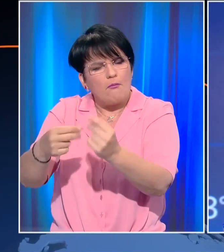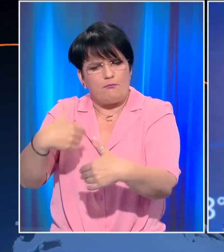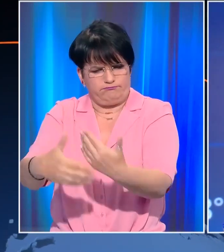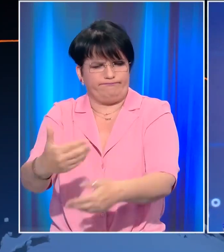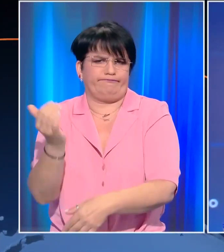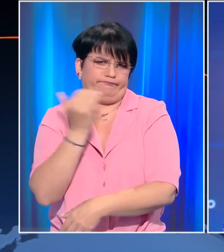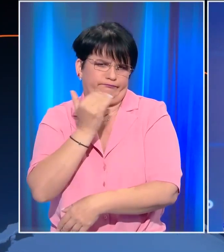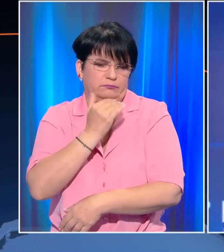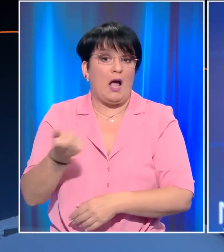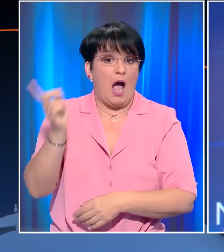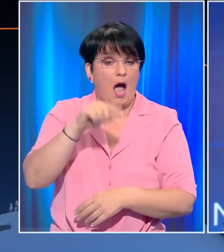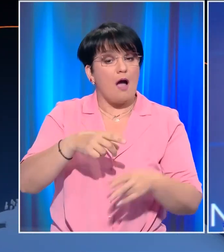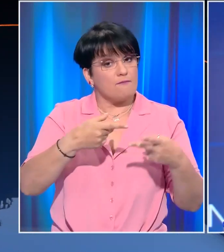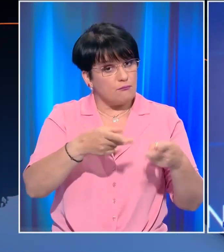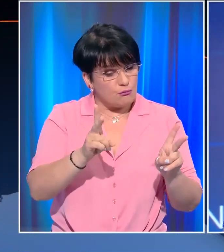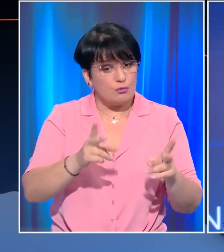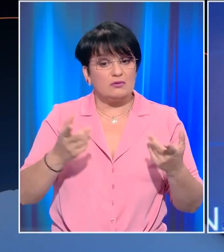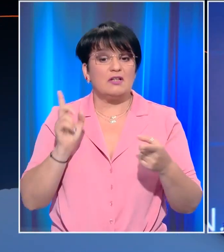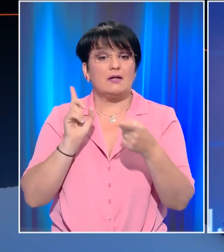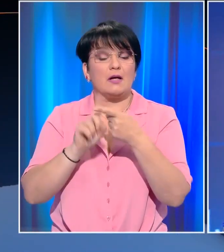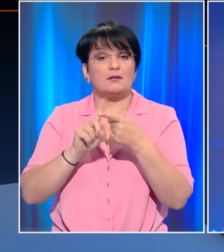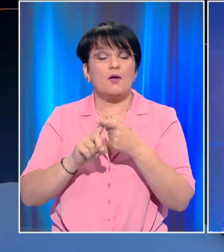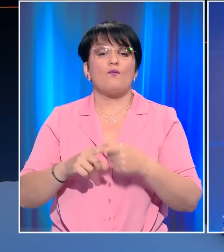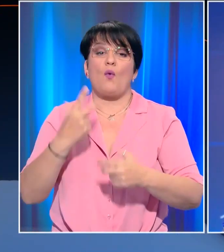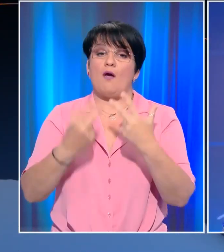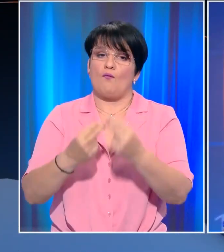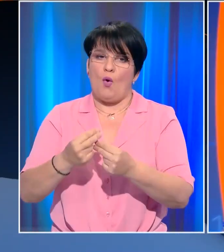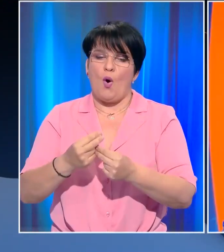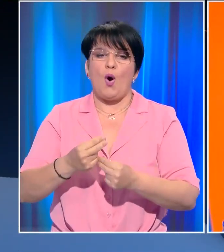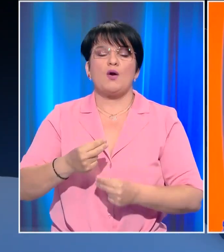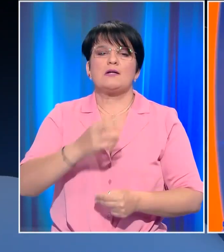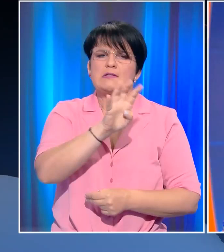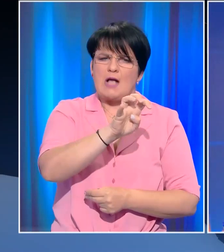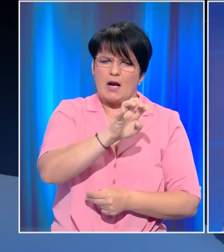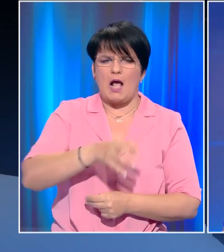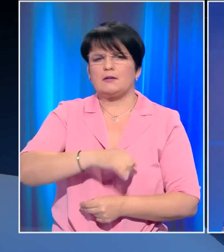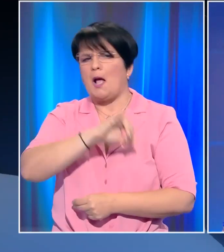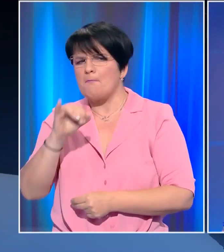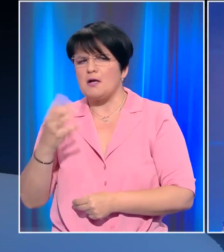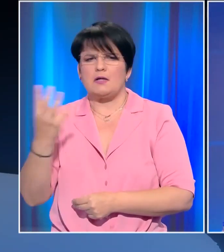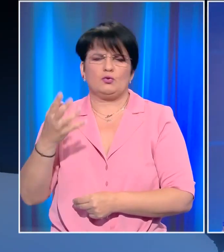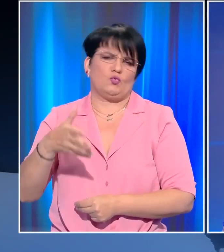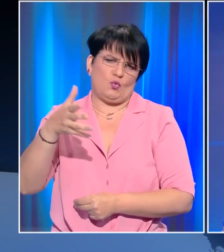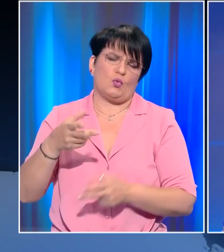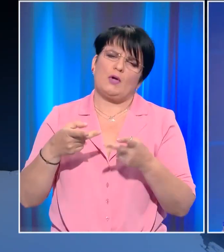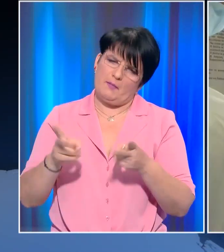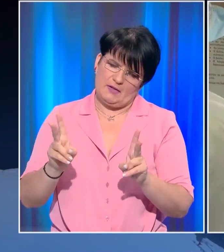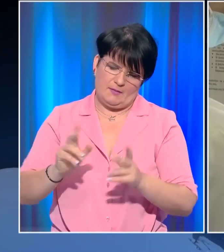ρυθμούς. Από αύριο επιτρέπεται το κλείσιμο ραντεβού με όλα τα εμβόλια για όσους είναι 40 έως 44 ετών.